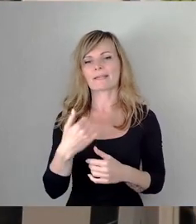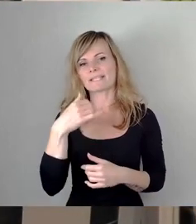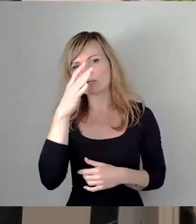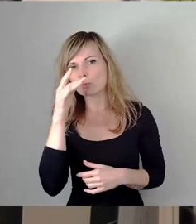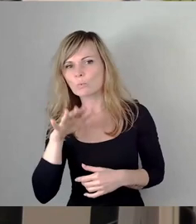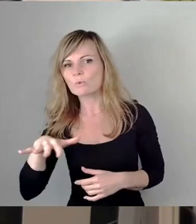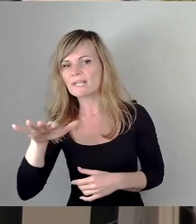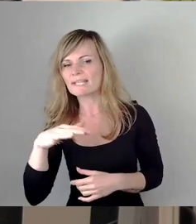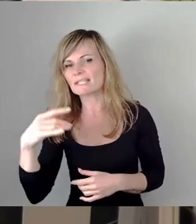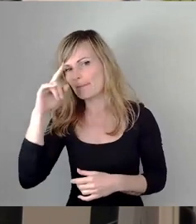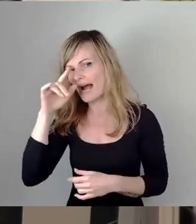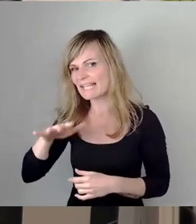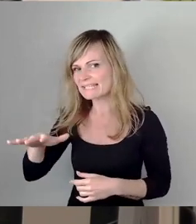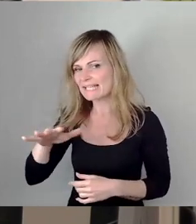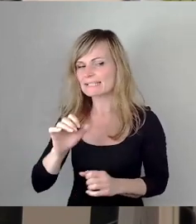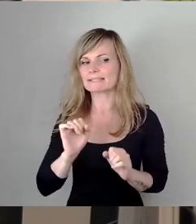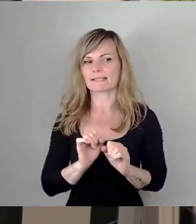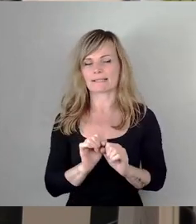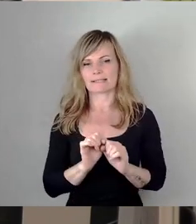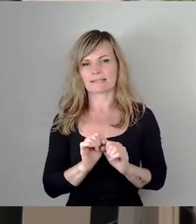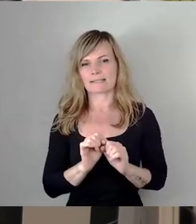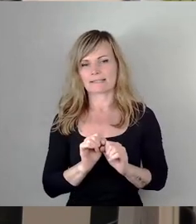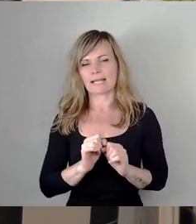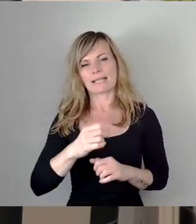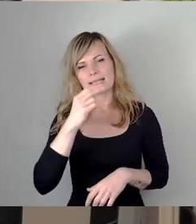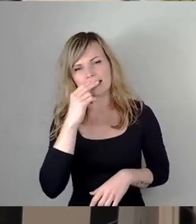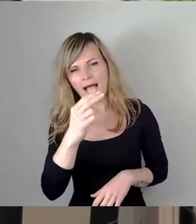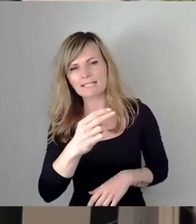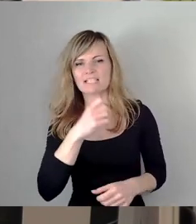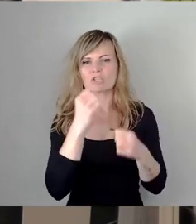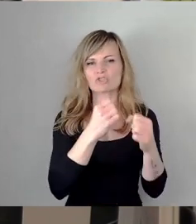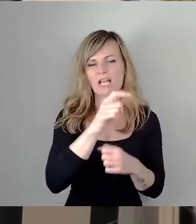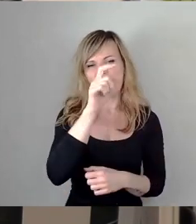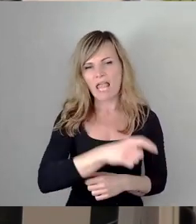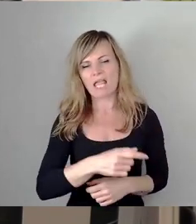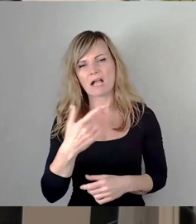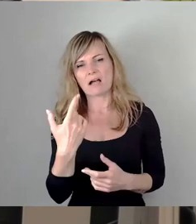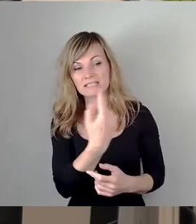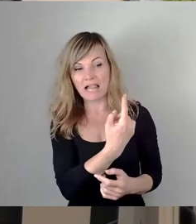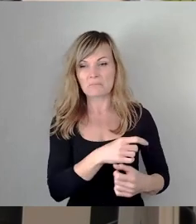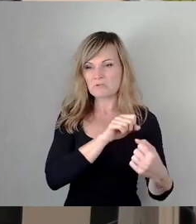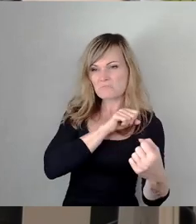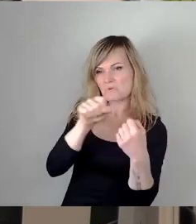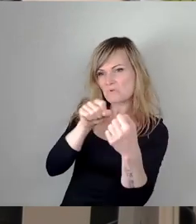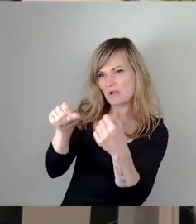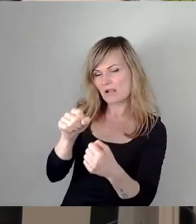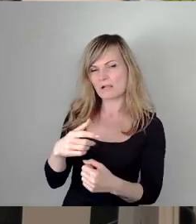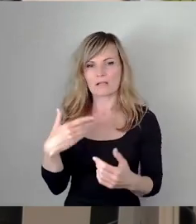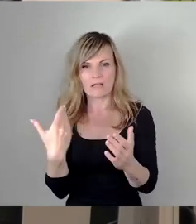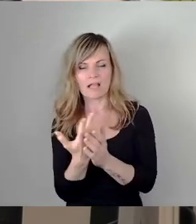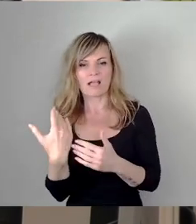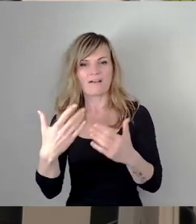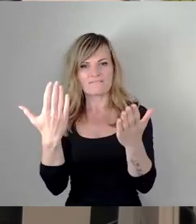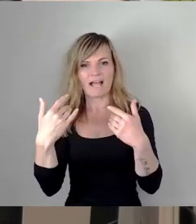prügelnden Nazi-Schläger mit der Wahlwerbesatzung stoppen zu können. Mit